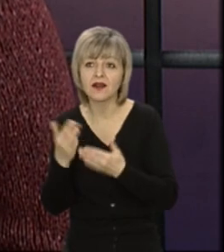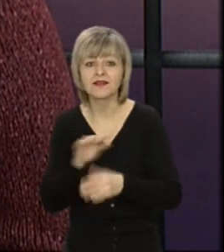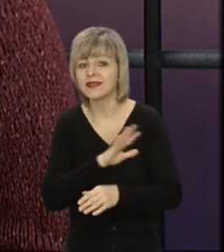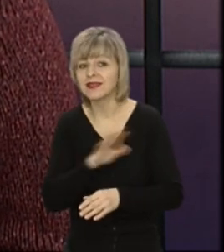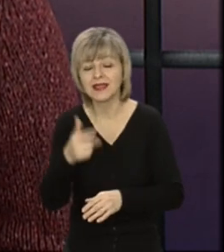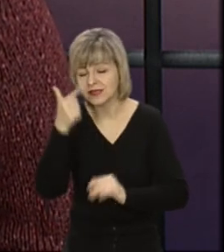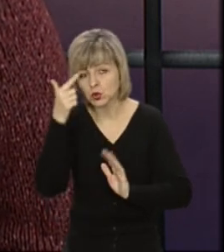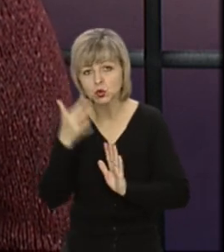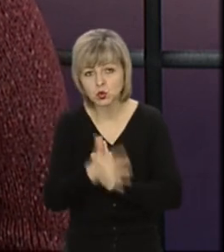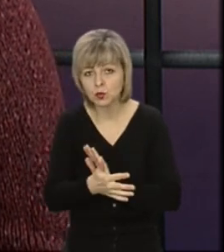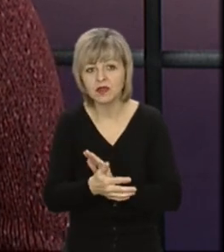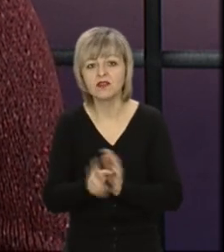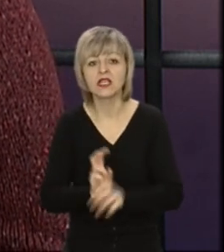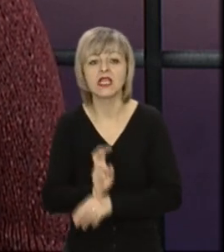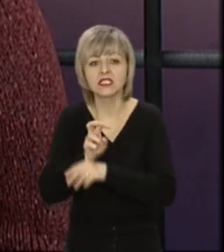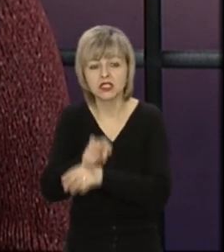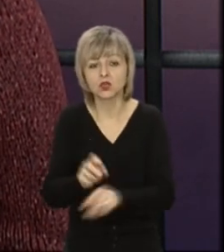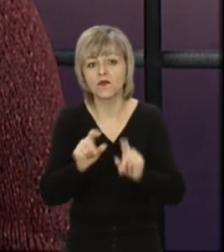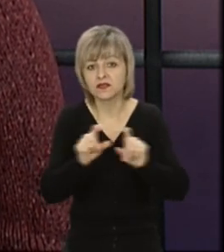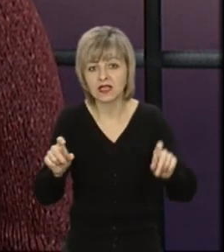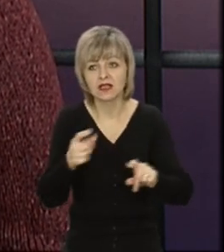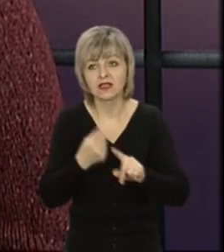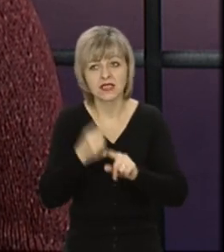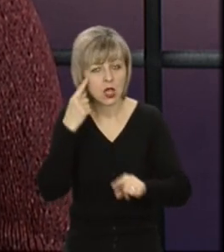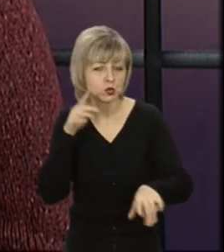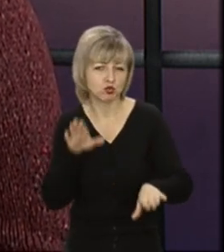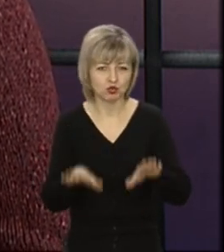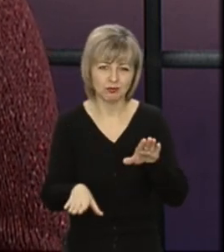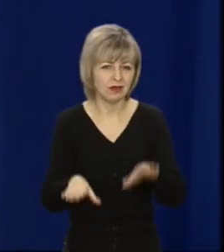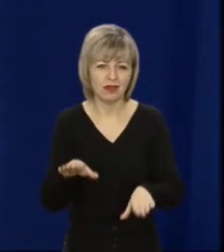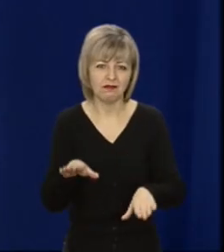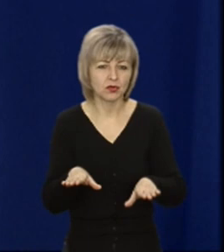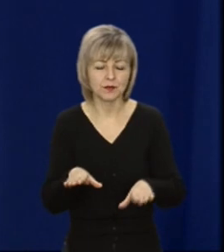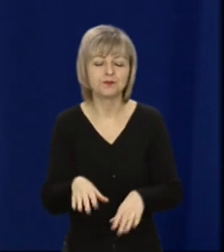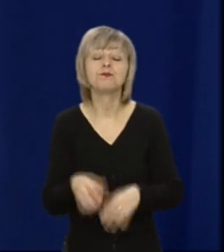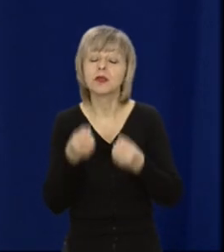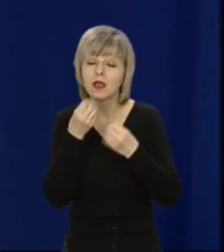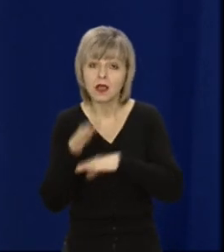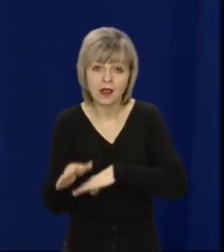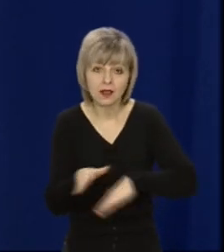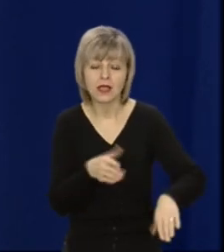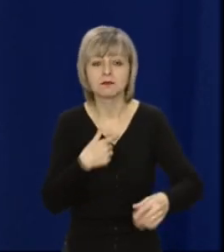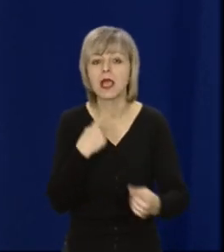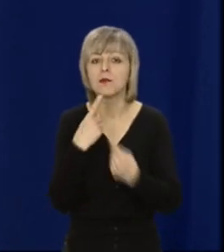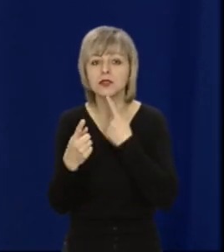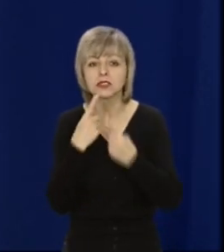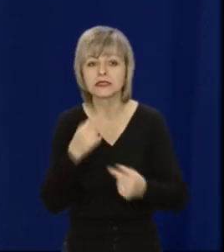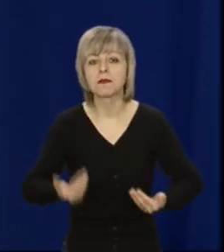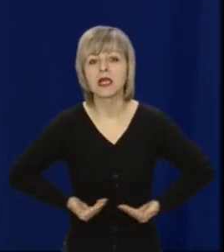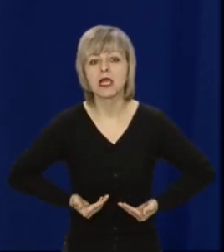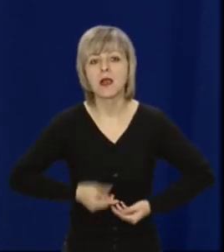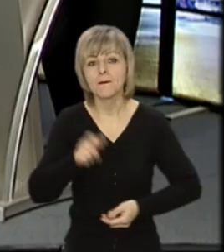дозрозумів і все ж таки потрапив в цей заклад, ну, це сумнівно. Гаразд. Ми поспілкувалися з